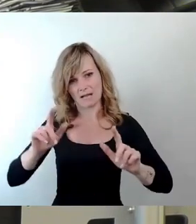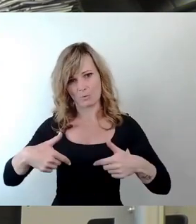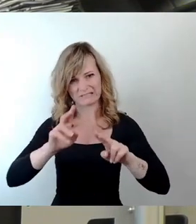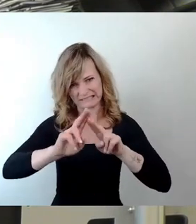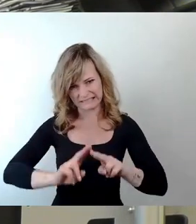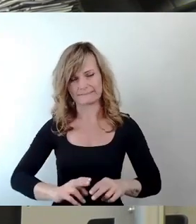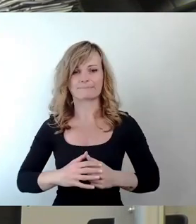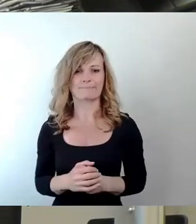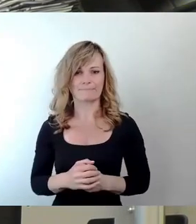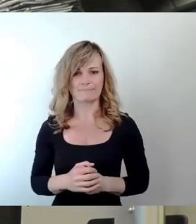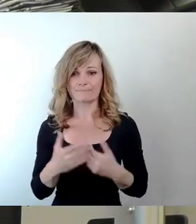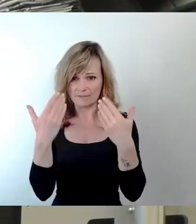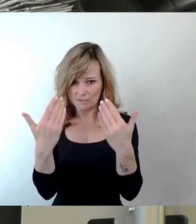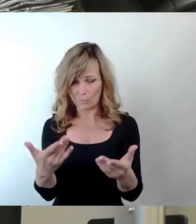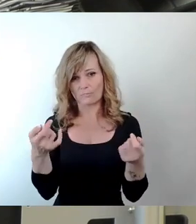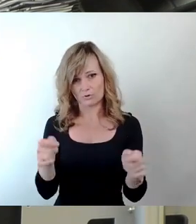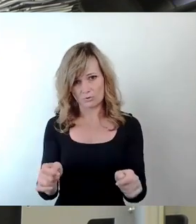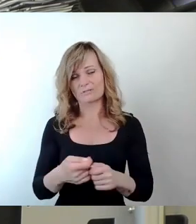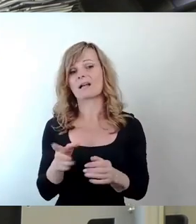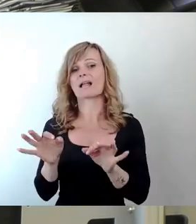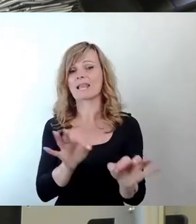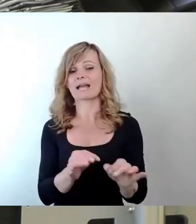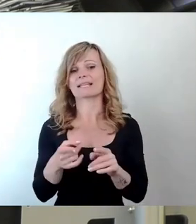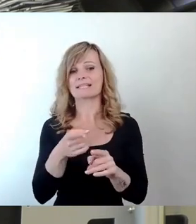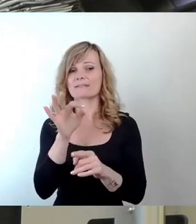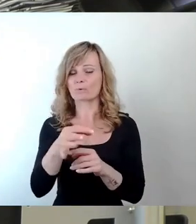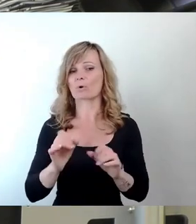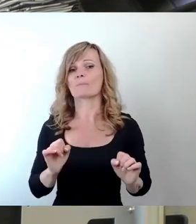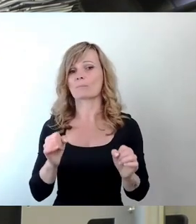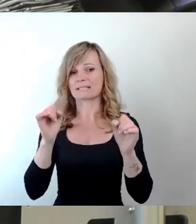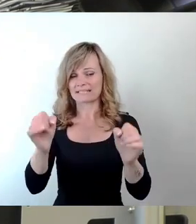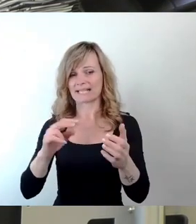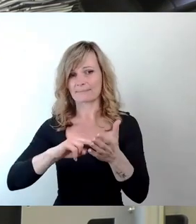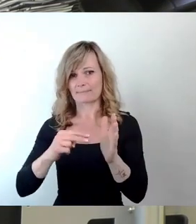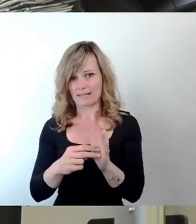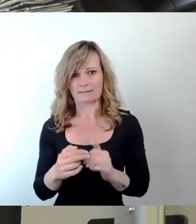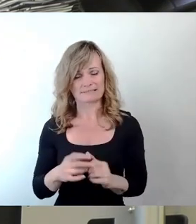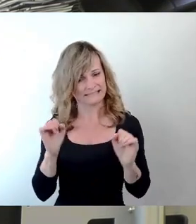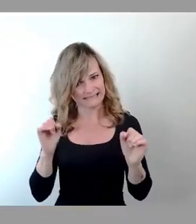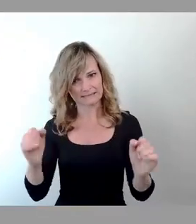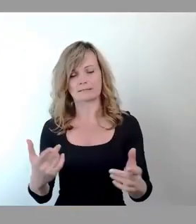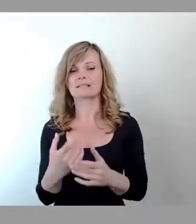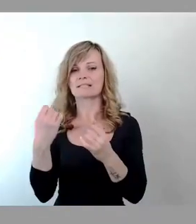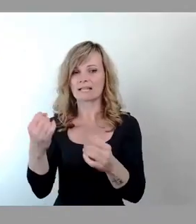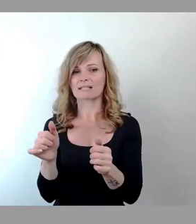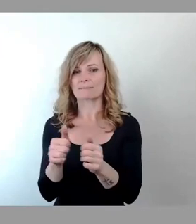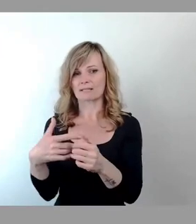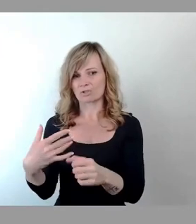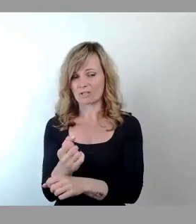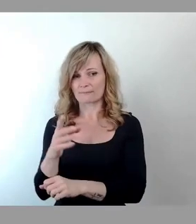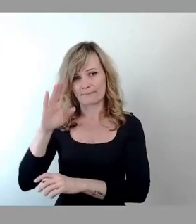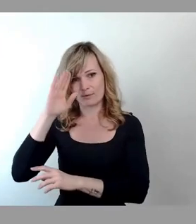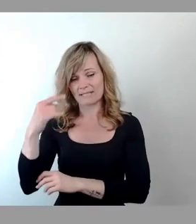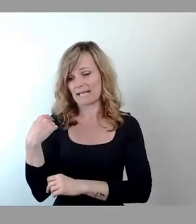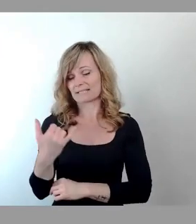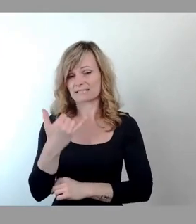Das haben Sie beschlossen, die Leitziele für den Mobilitätsplan. Deshalb sind wir eben dran. Wir haben eine Sicherheitspartnerschaft mit der Polizei im vergangenen Jahr geschlossen,